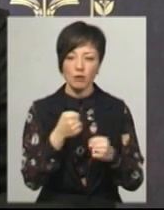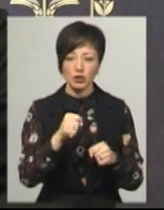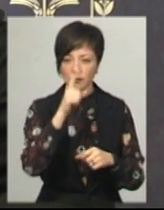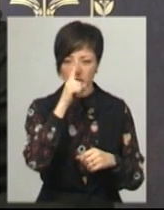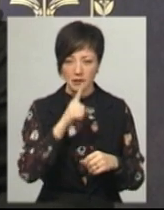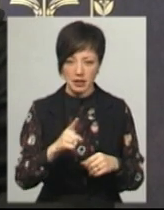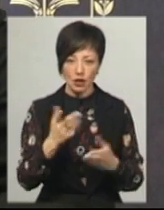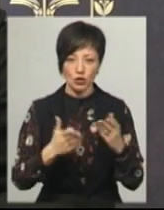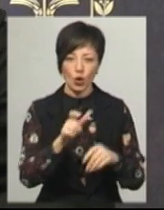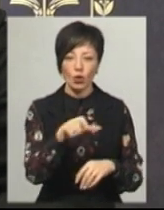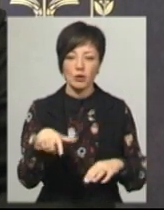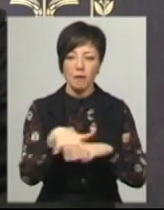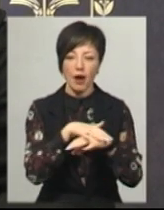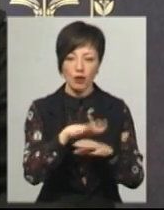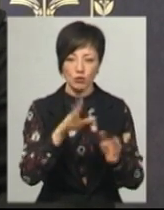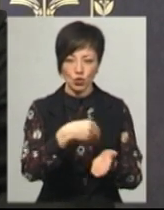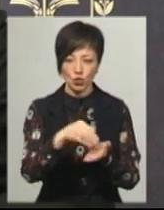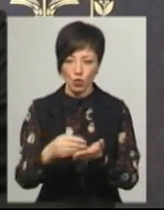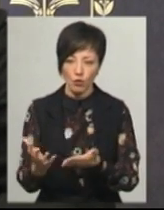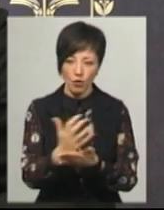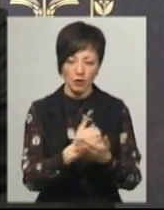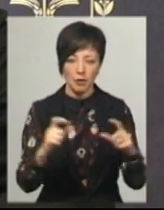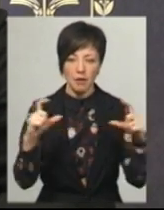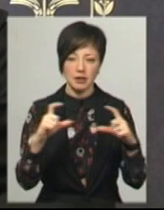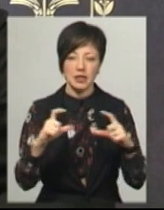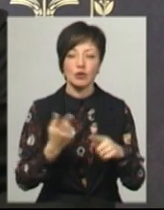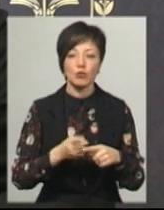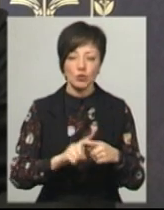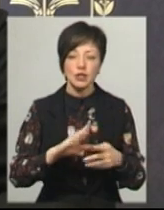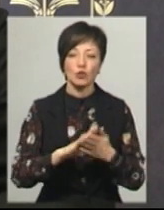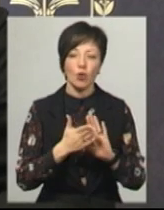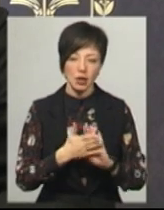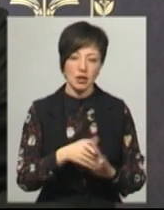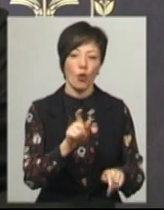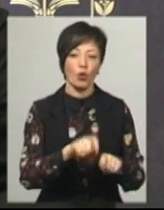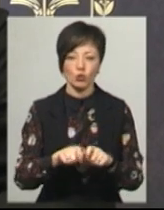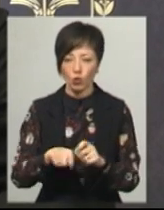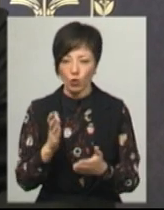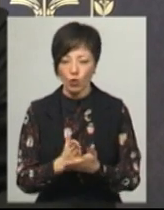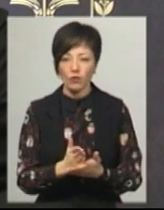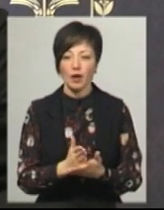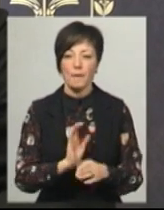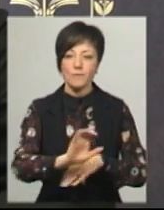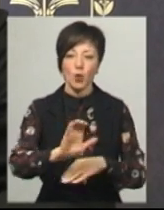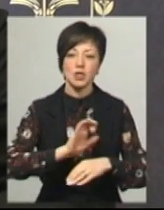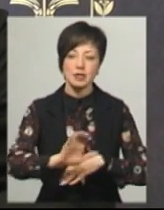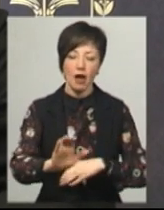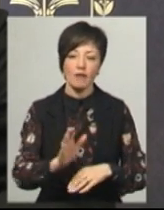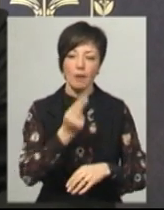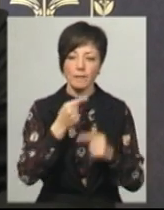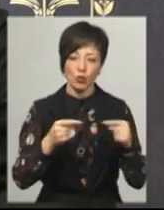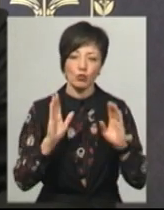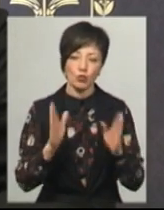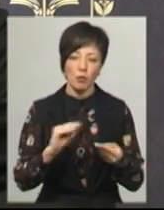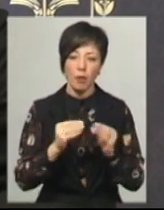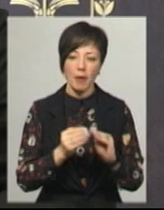місяця, навіть якщо люди масово будуть скуплювати щось в магазину. Тому ця ситуація під контролем. Поставки будуть, проблем